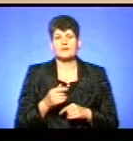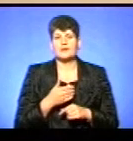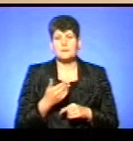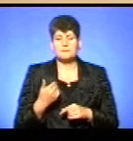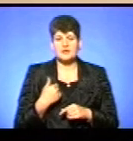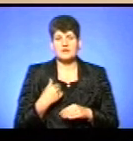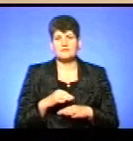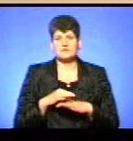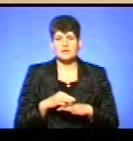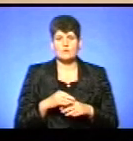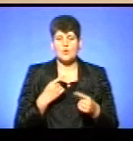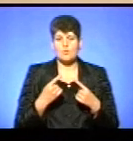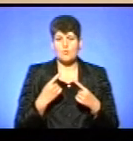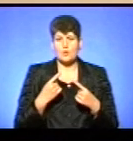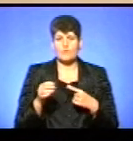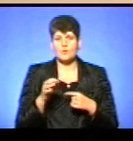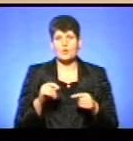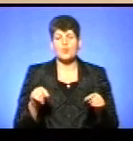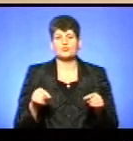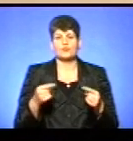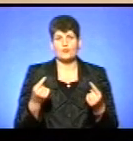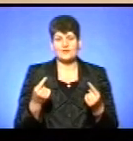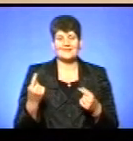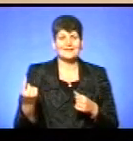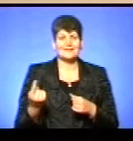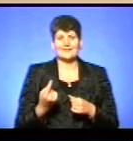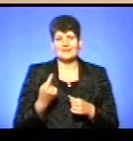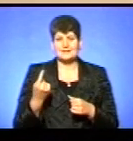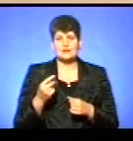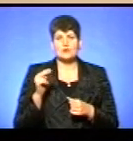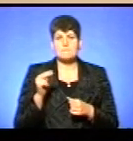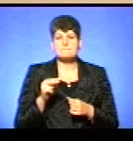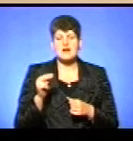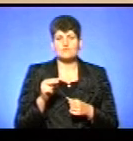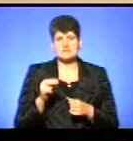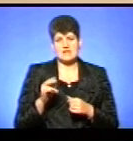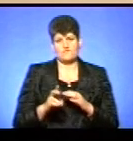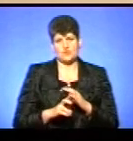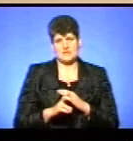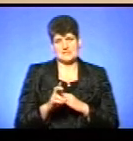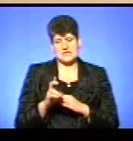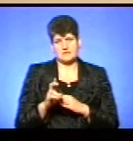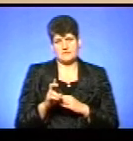мову про утворення єдиної православної церкви.